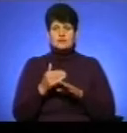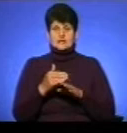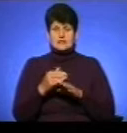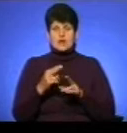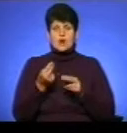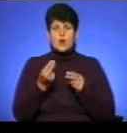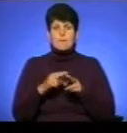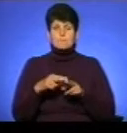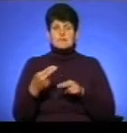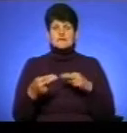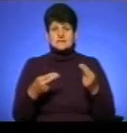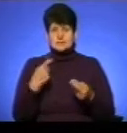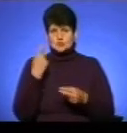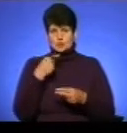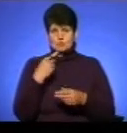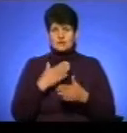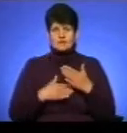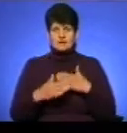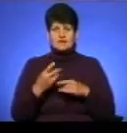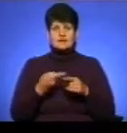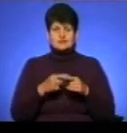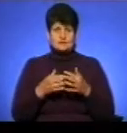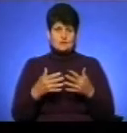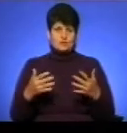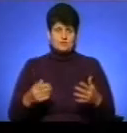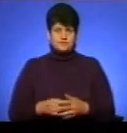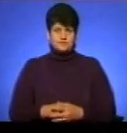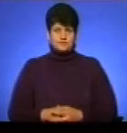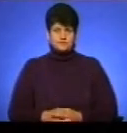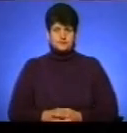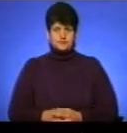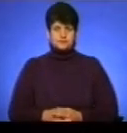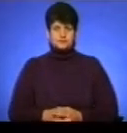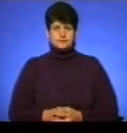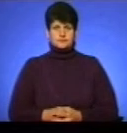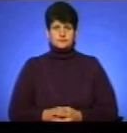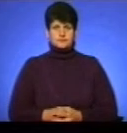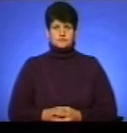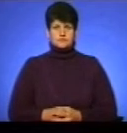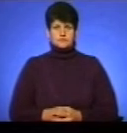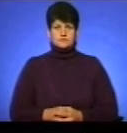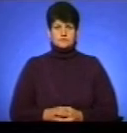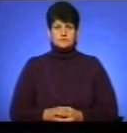компенсація особам з інвалідністю на ці вироби». Анжела Шова, Оксана Галіяш, новини.